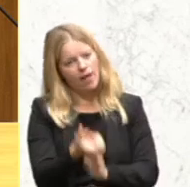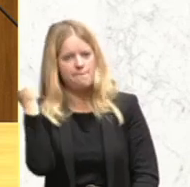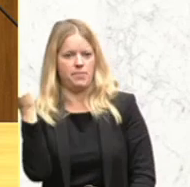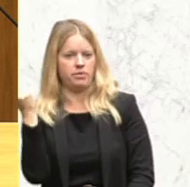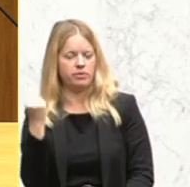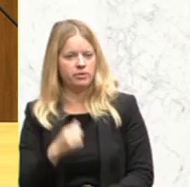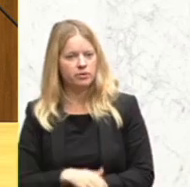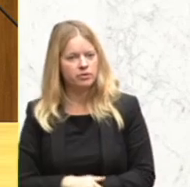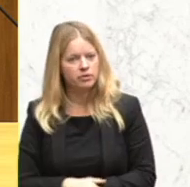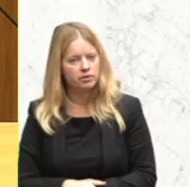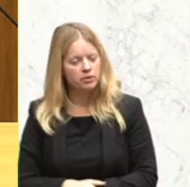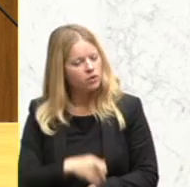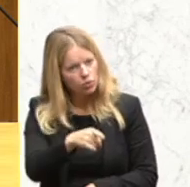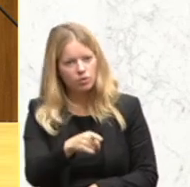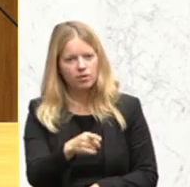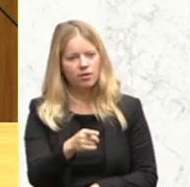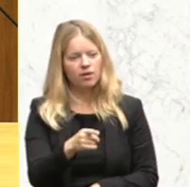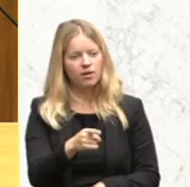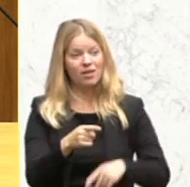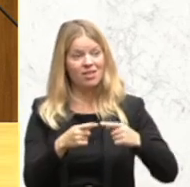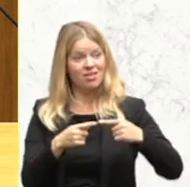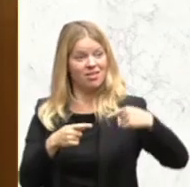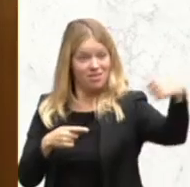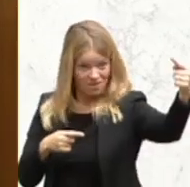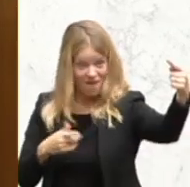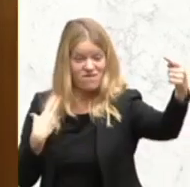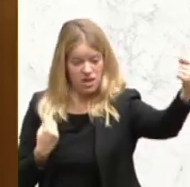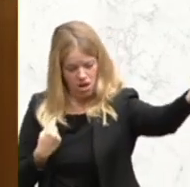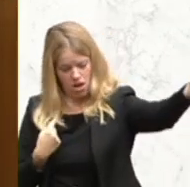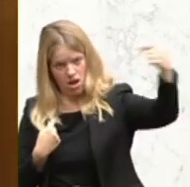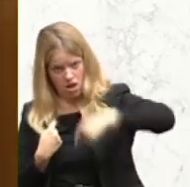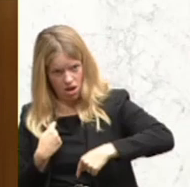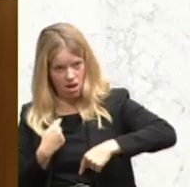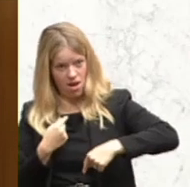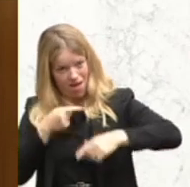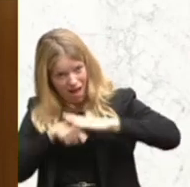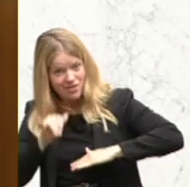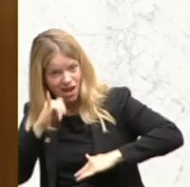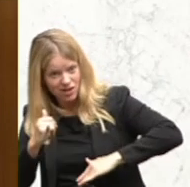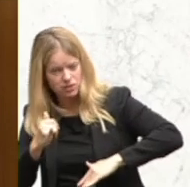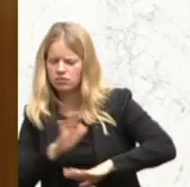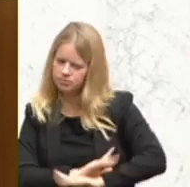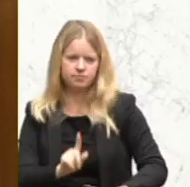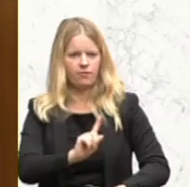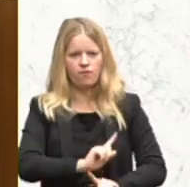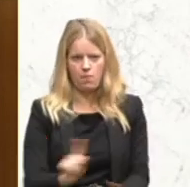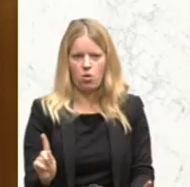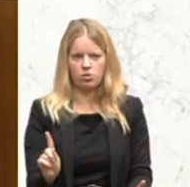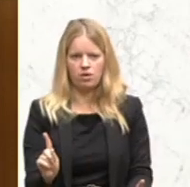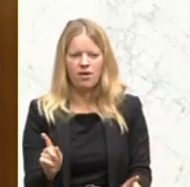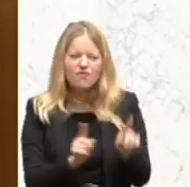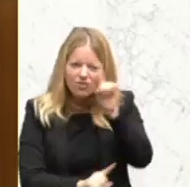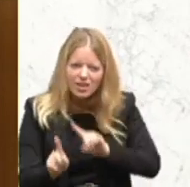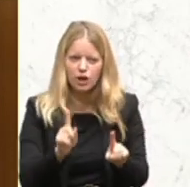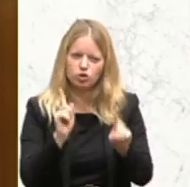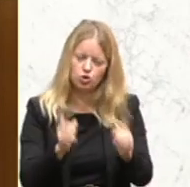und dass ein Verbot für die Wiedereinreise ausgesprochen wird. Allein der Verdacht muss schon ausreichend sein. Denn